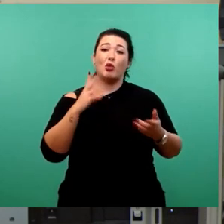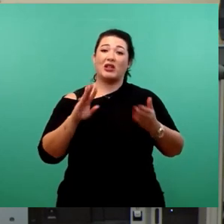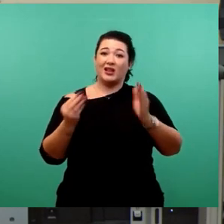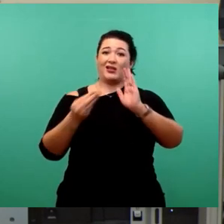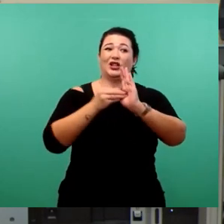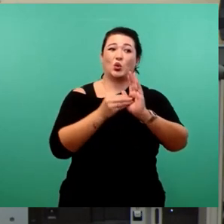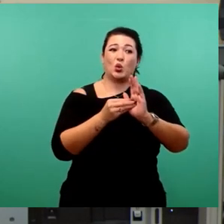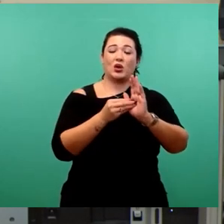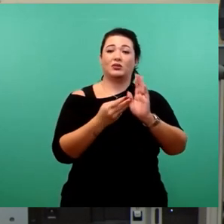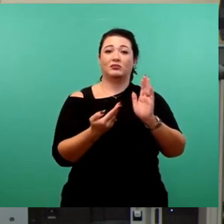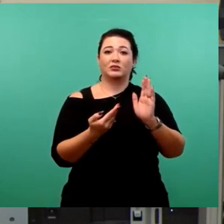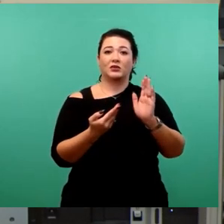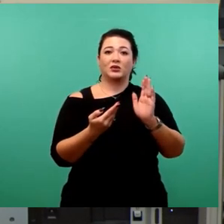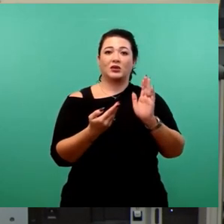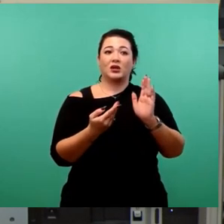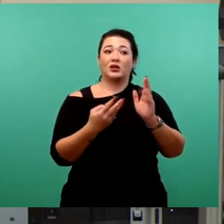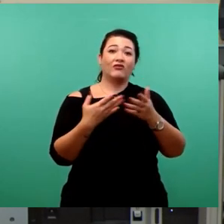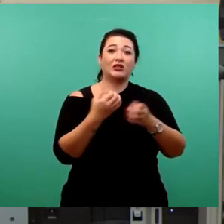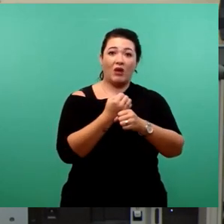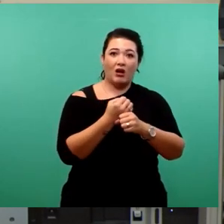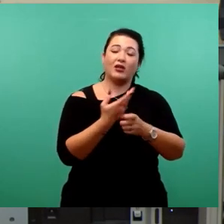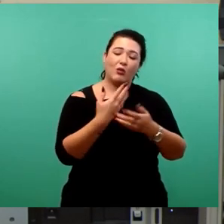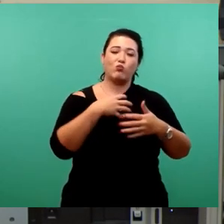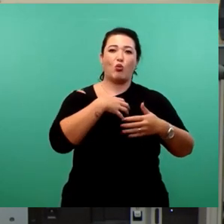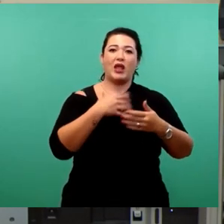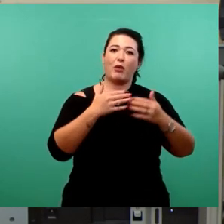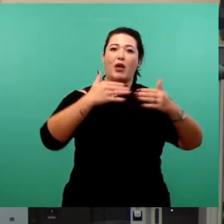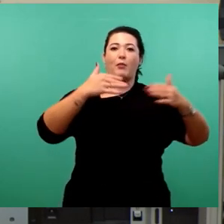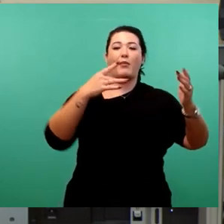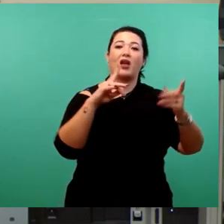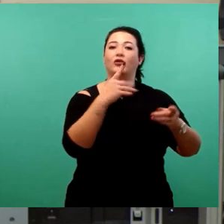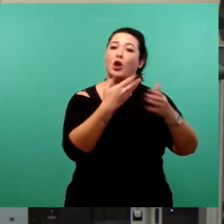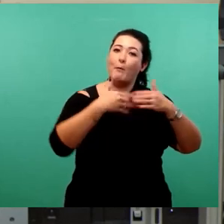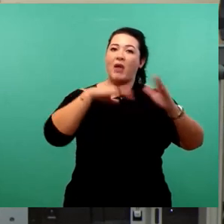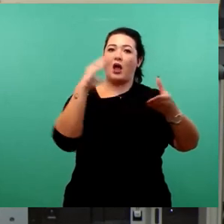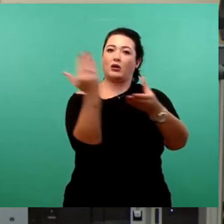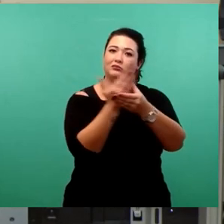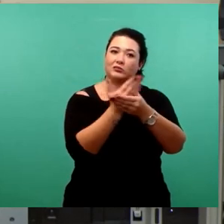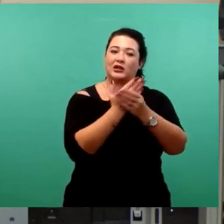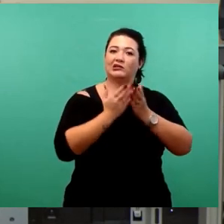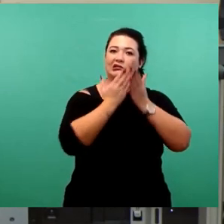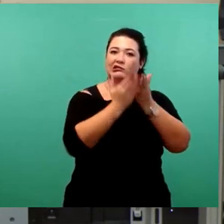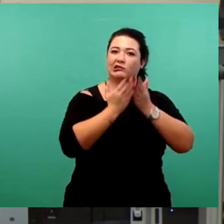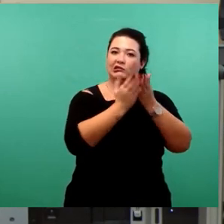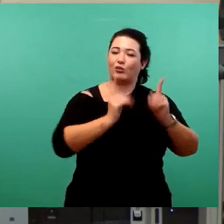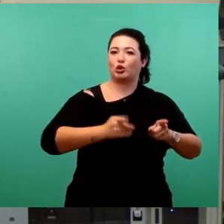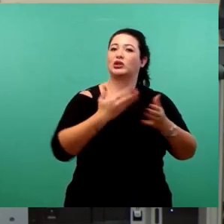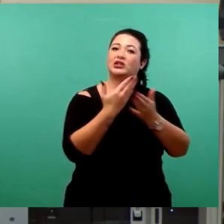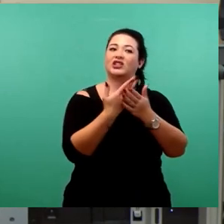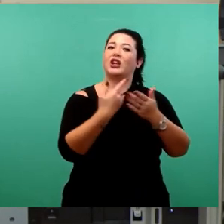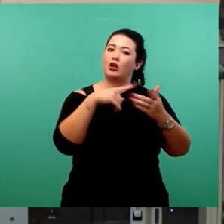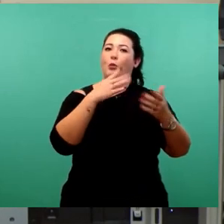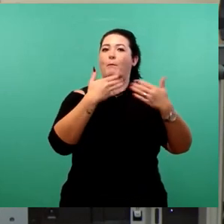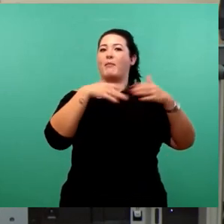mehr Bürokratie kommt und dass es noch schwieriger wird, auch im Rahmen von Gewinn, was schlimm, ja, dass man eben